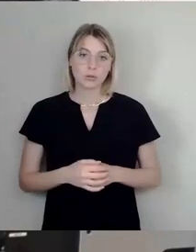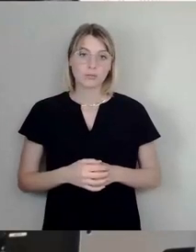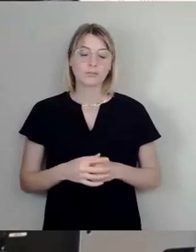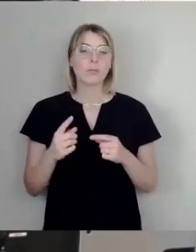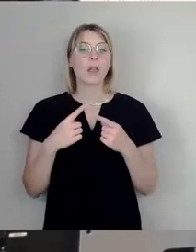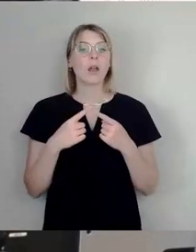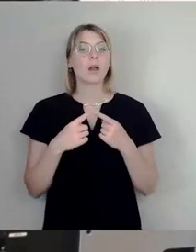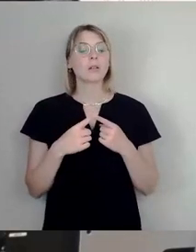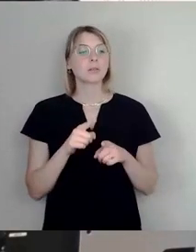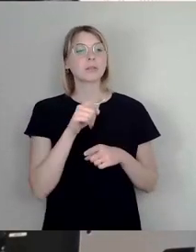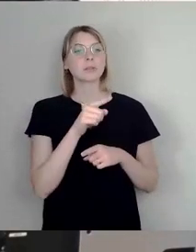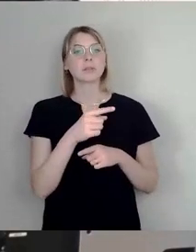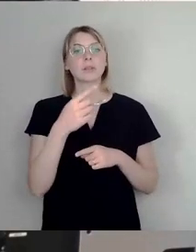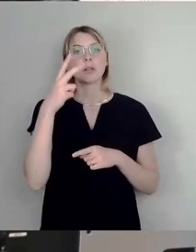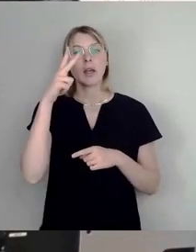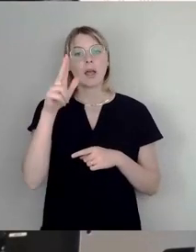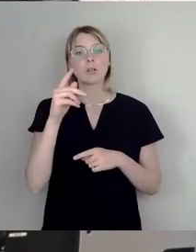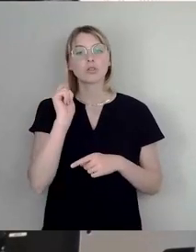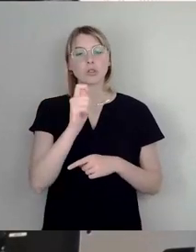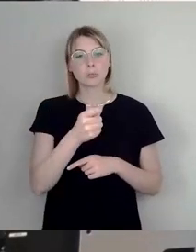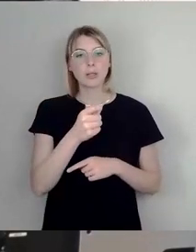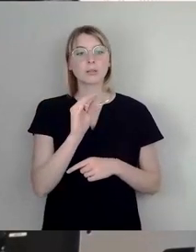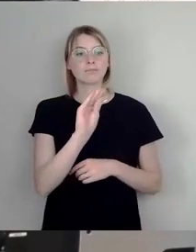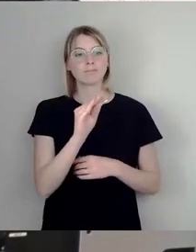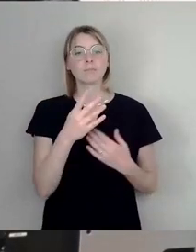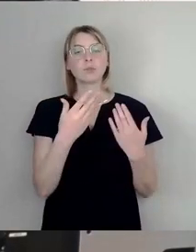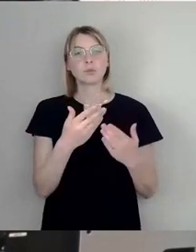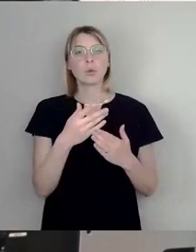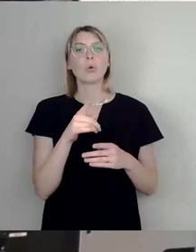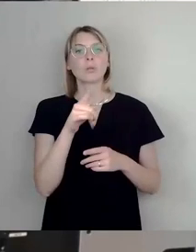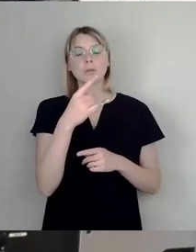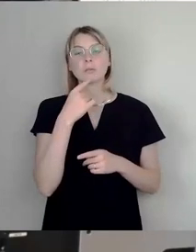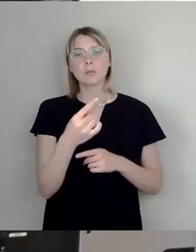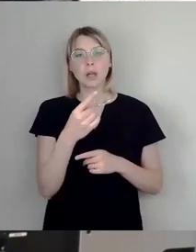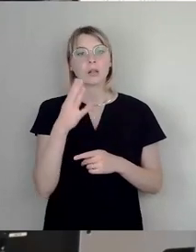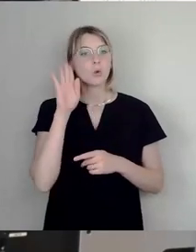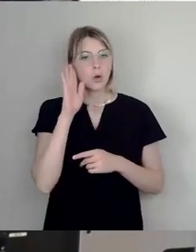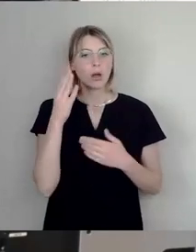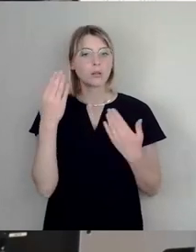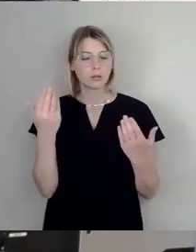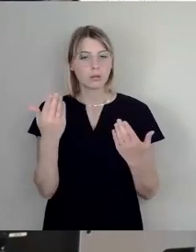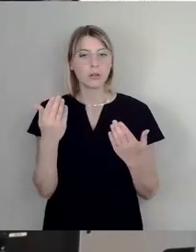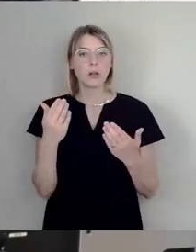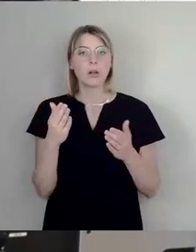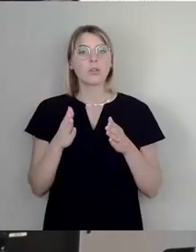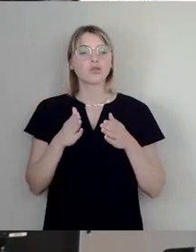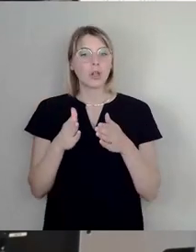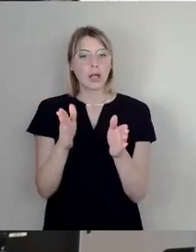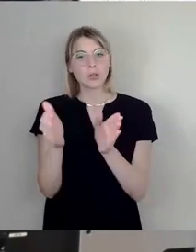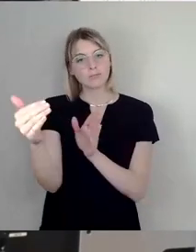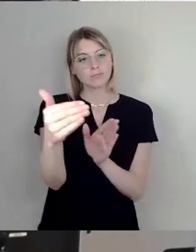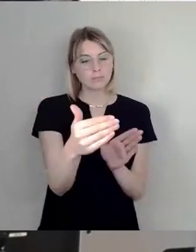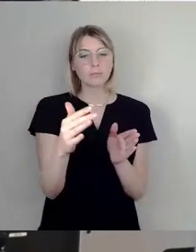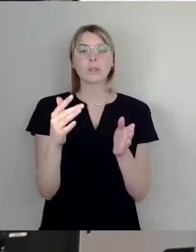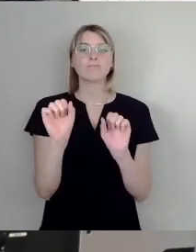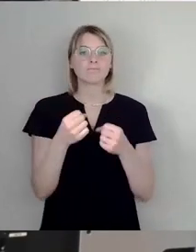es gehört, dass es unzulässig ist, Straßen um die Ecke rum zu verzweigen, aus Gründen der Rettungsfahrzeuge. Es